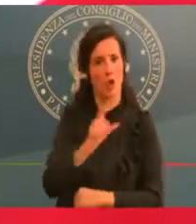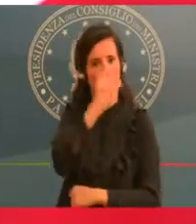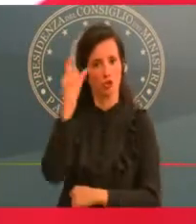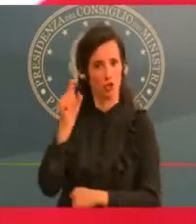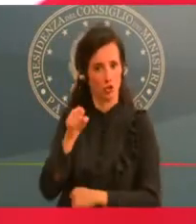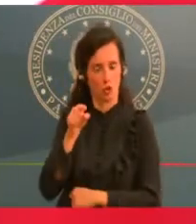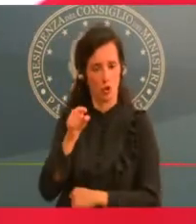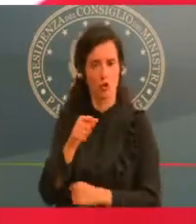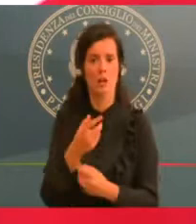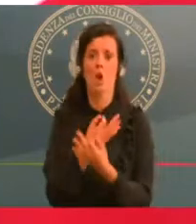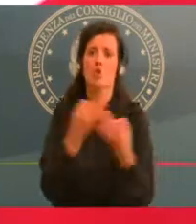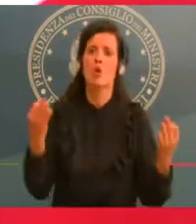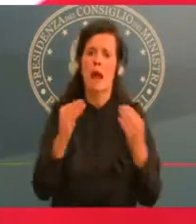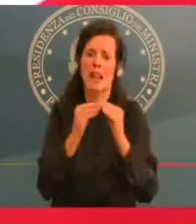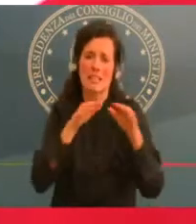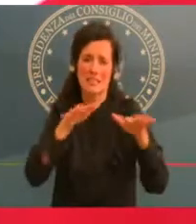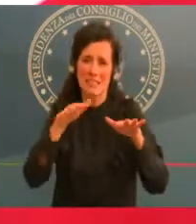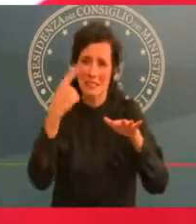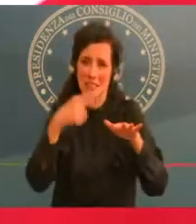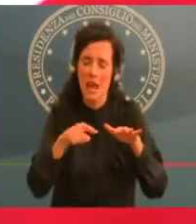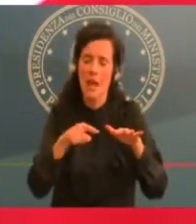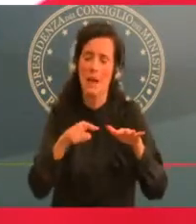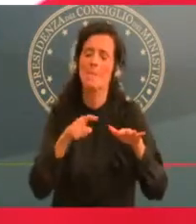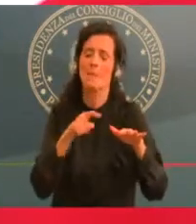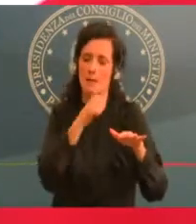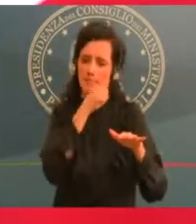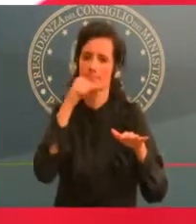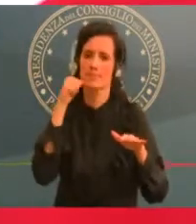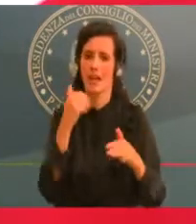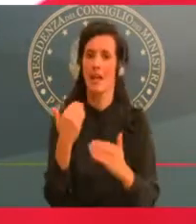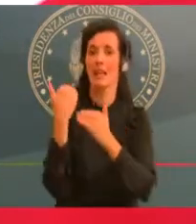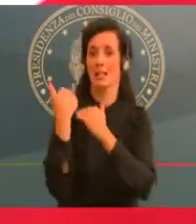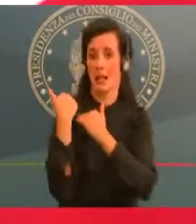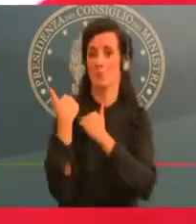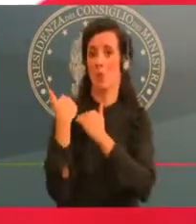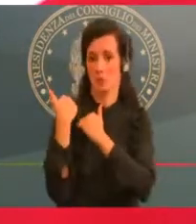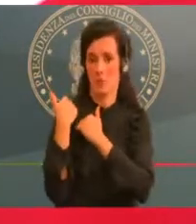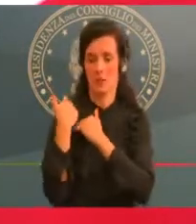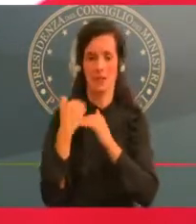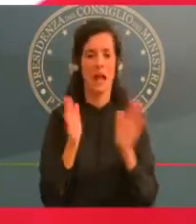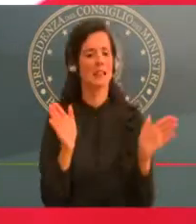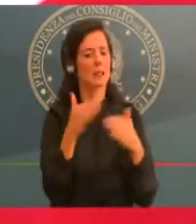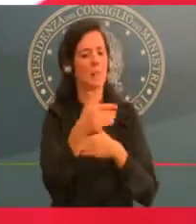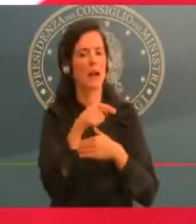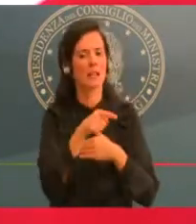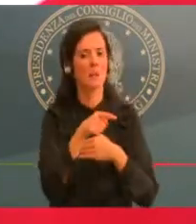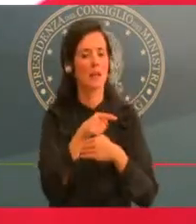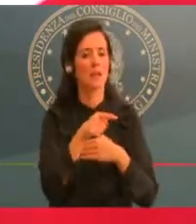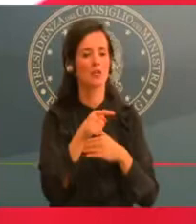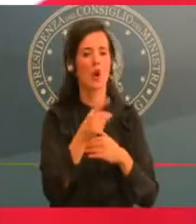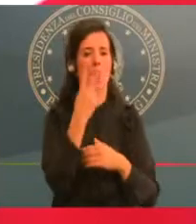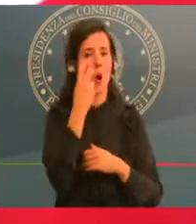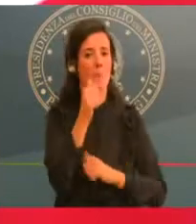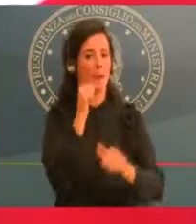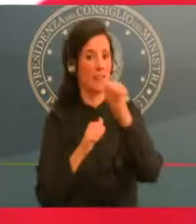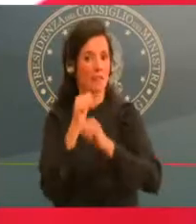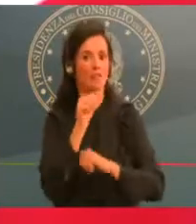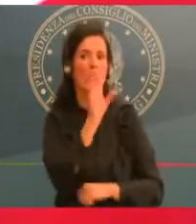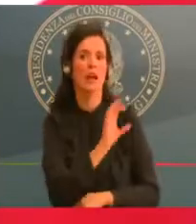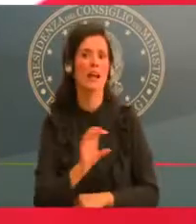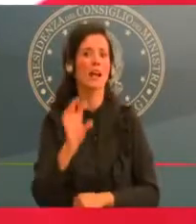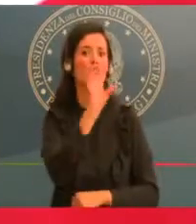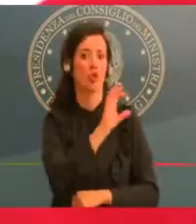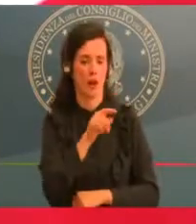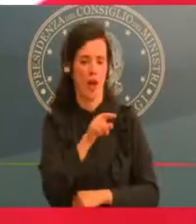regionali i quali ovviamente sono anche una responsabilità pubblica pubblici ufficiali devono alimentare